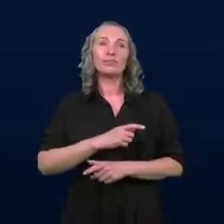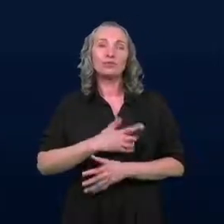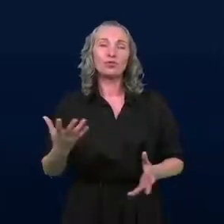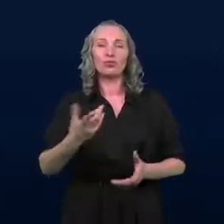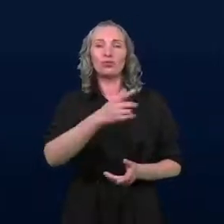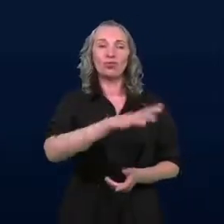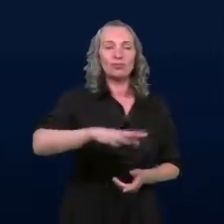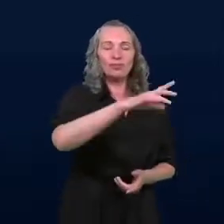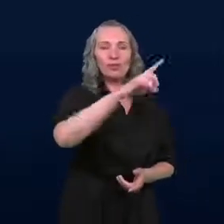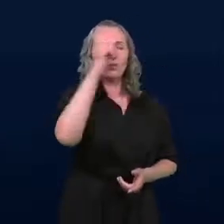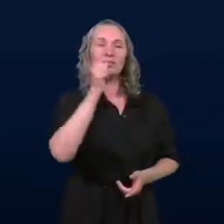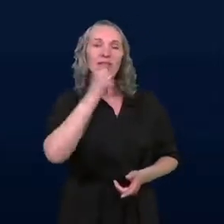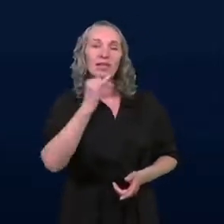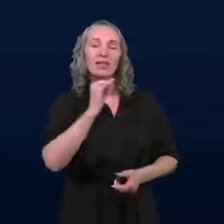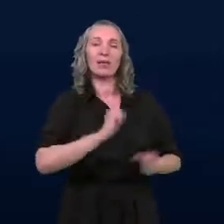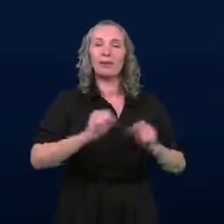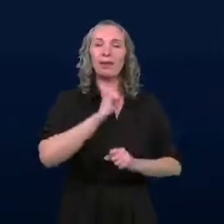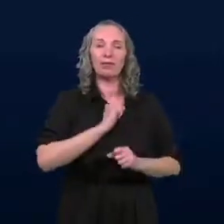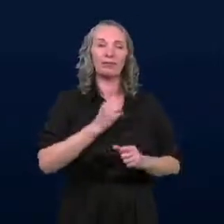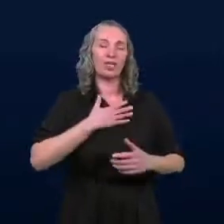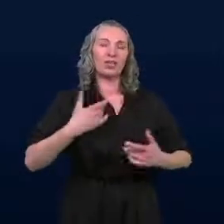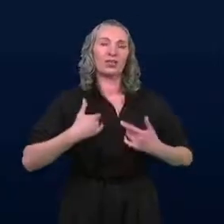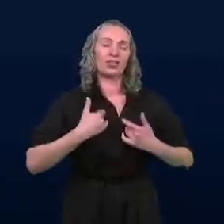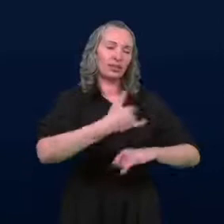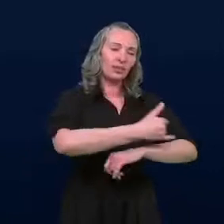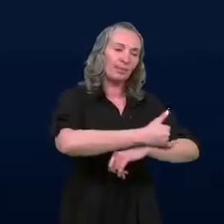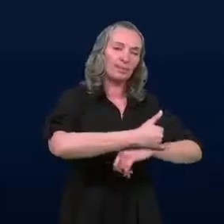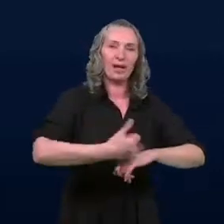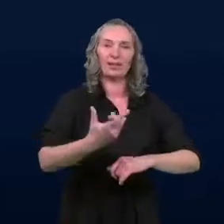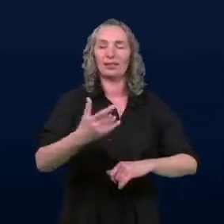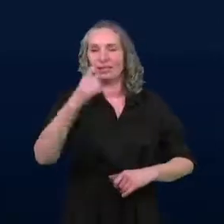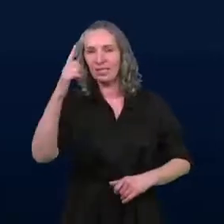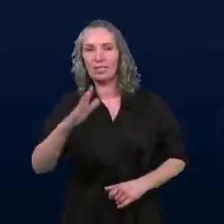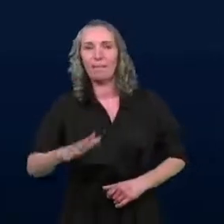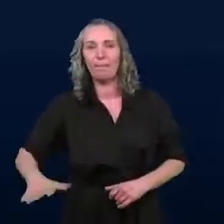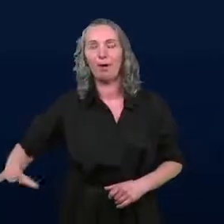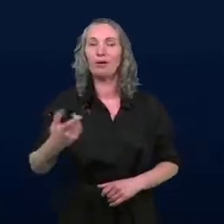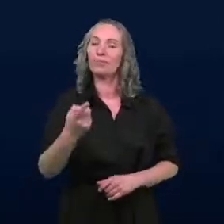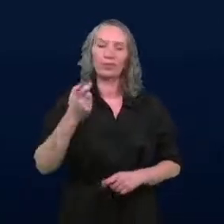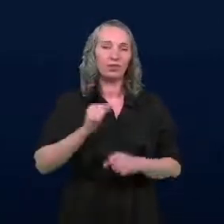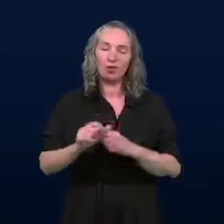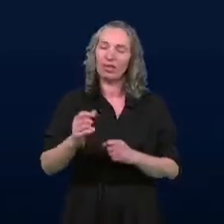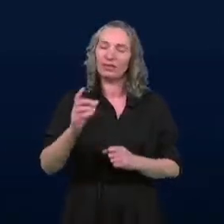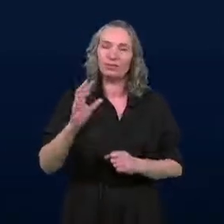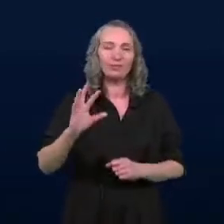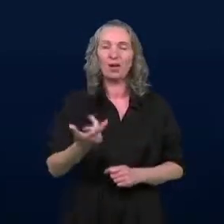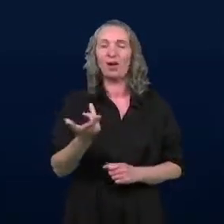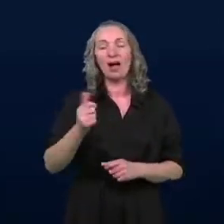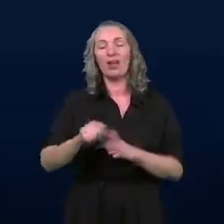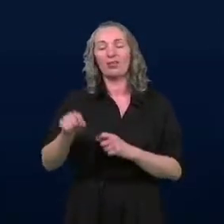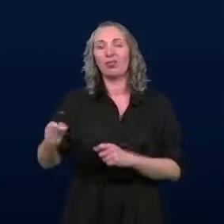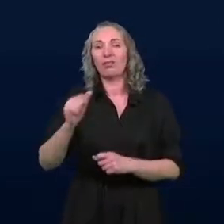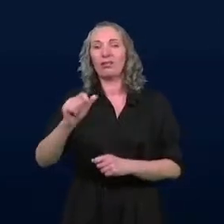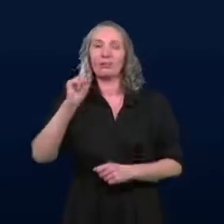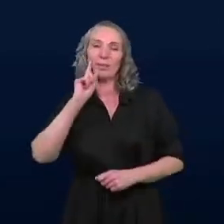żyją na jakimś marginesie życia społecznego. Jest to okrutne, ale niestety takie są fakty. No to my jako